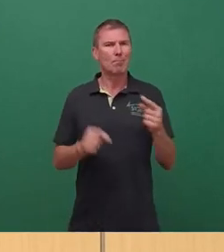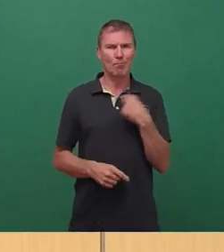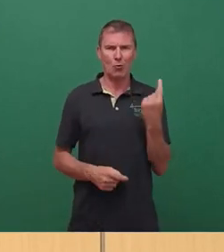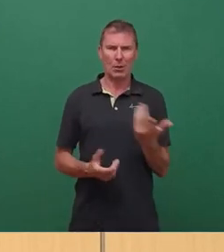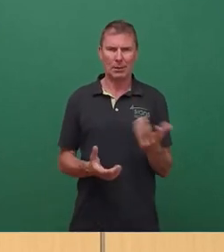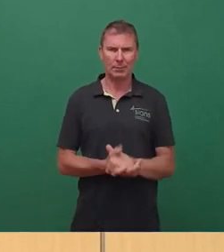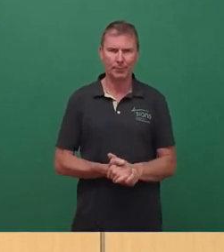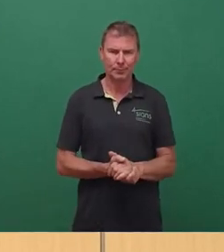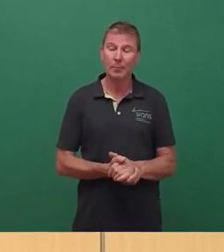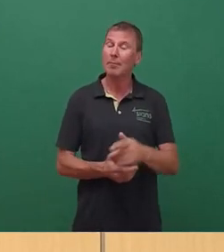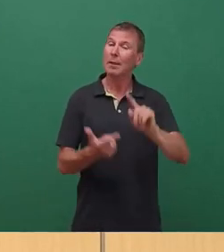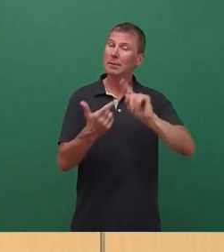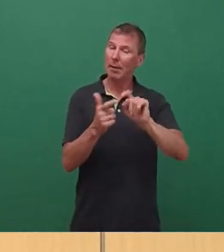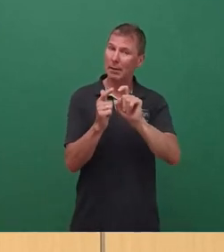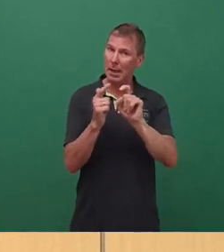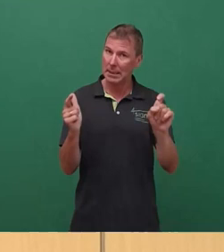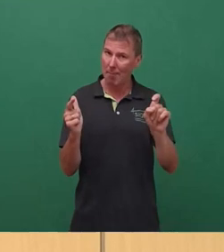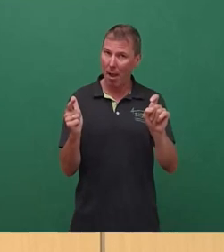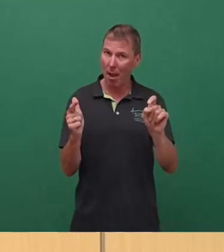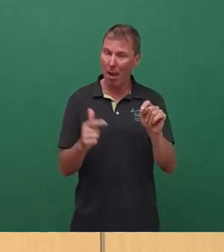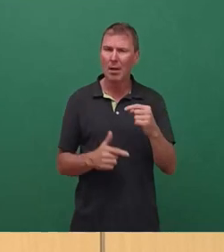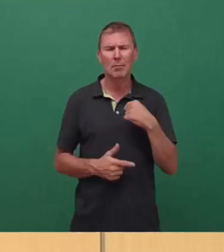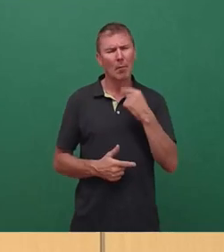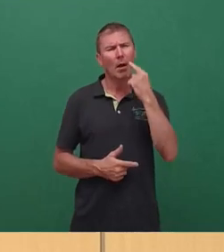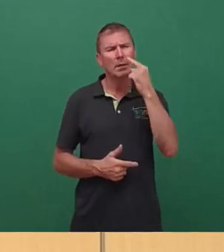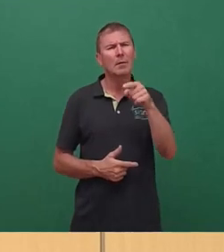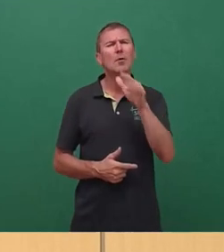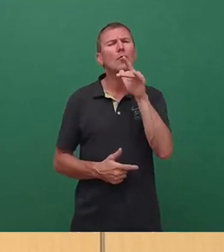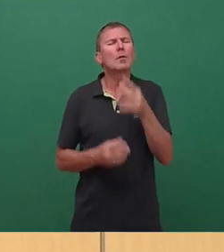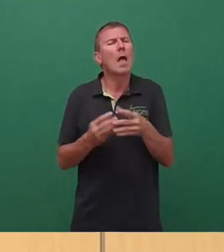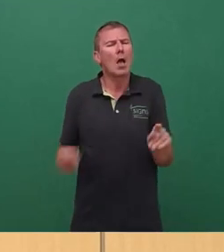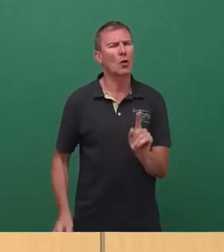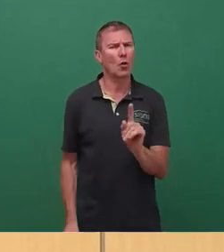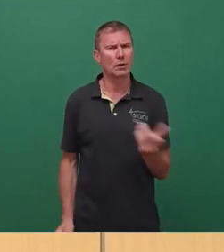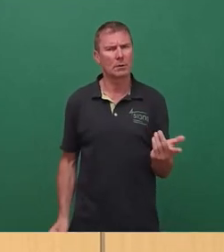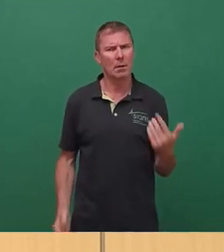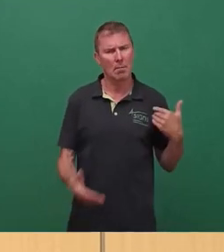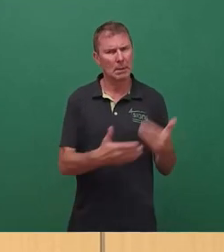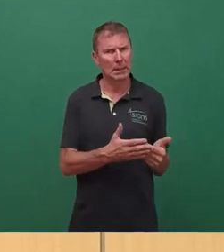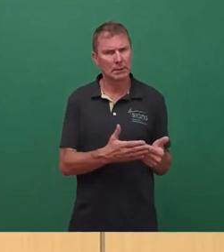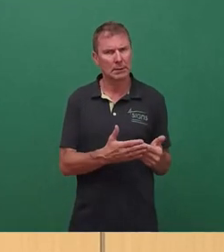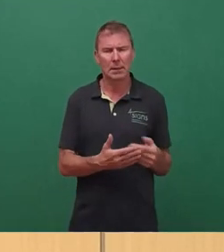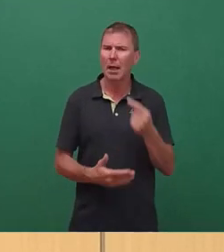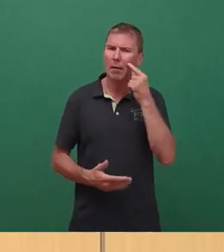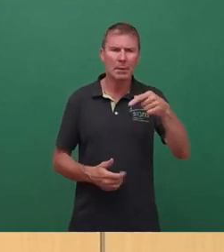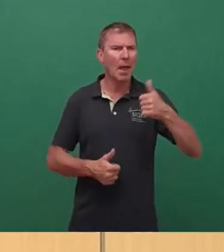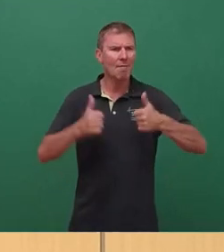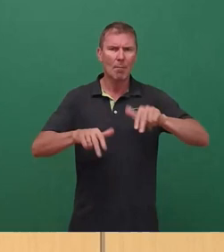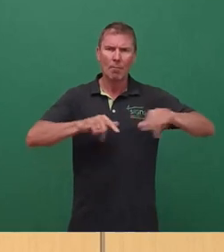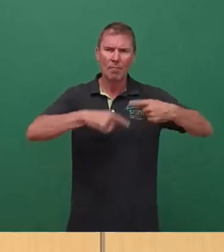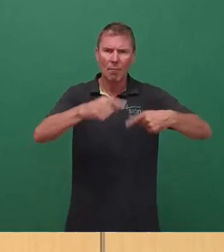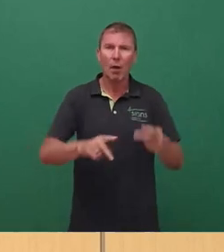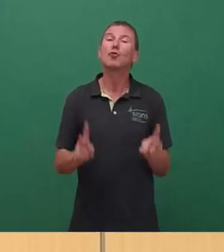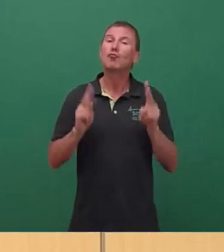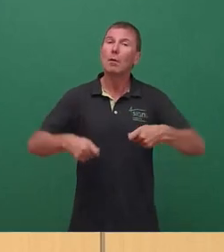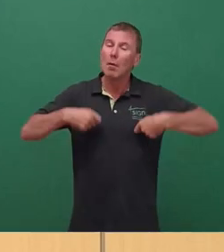Und das zweite Thema, was wir haben, wovon ich glaube, was wir noch nicht gelöst haben, ist, dass wir momentan mit diesem Wettbewerbsverfahren zwar einen städtebaulichen